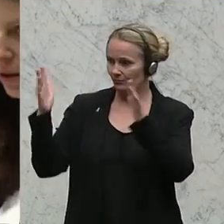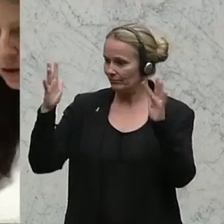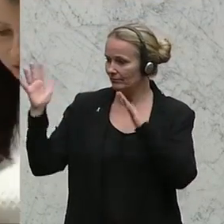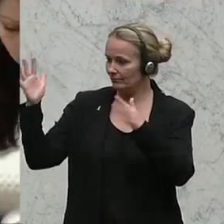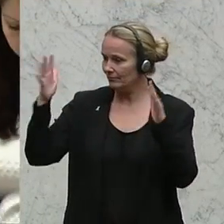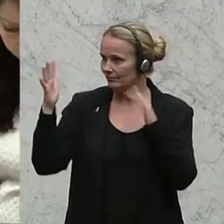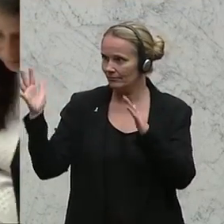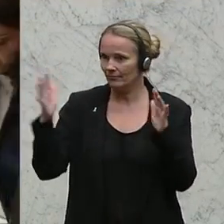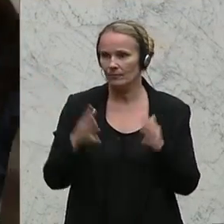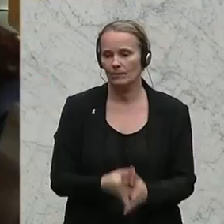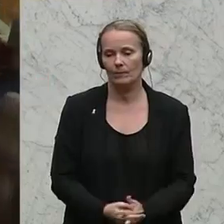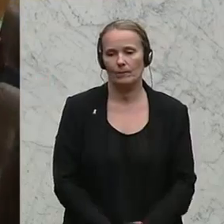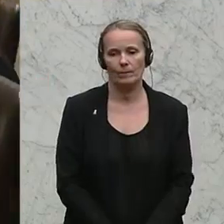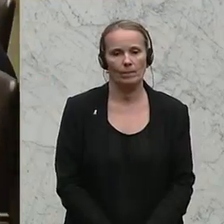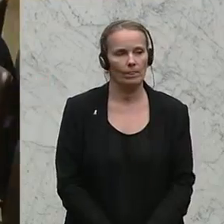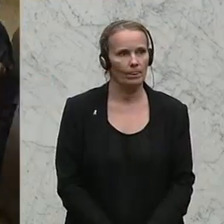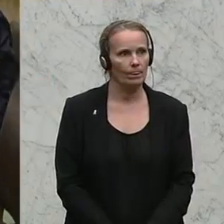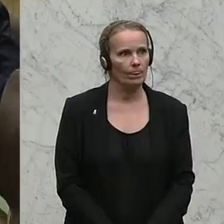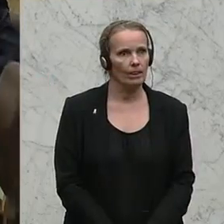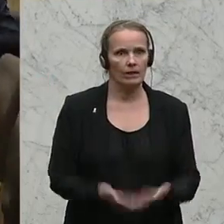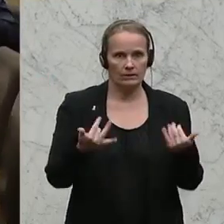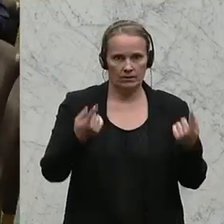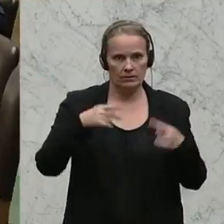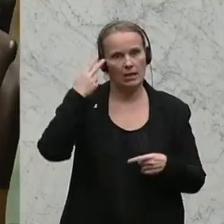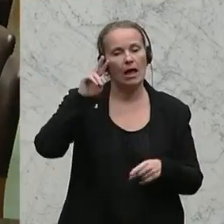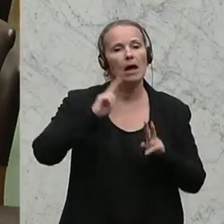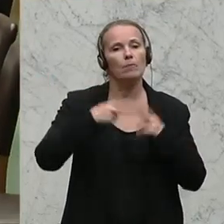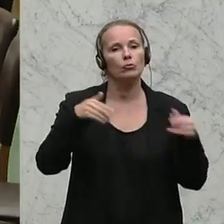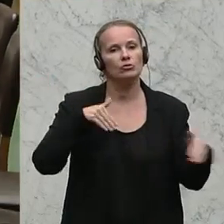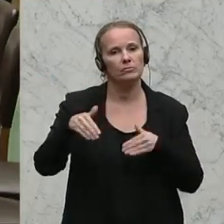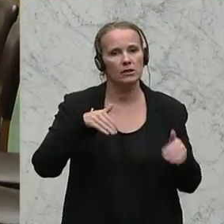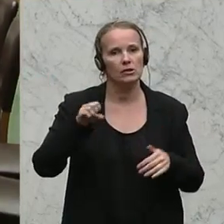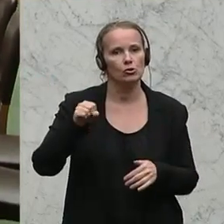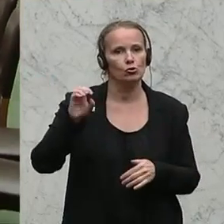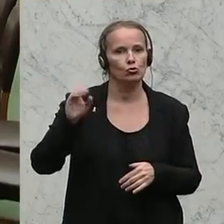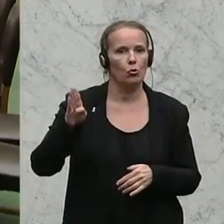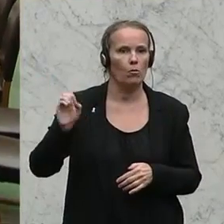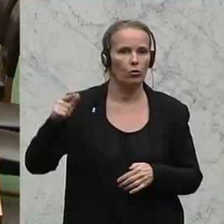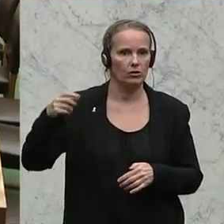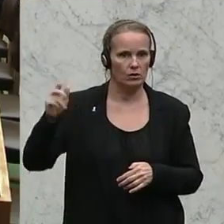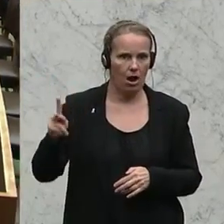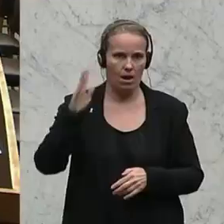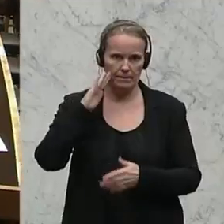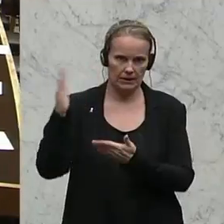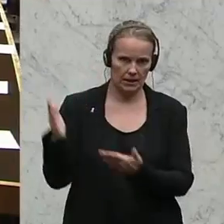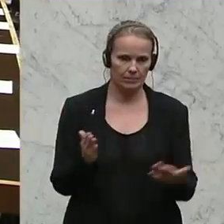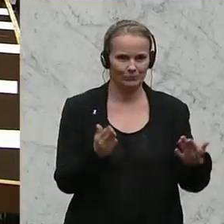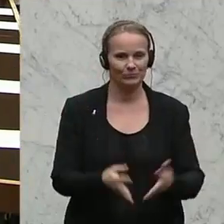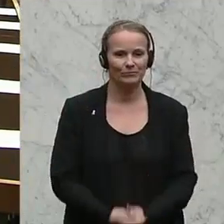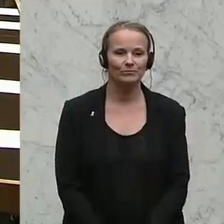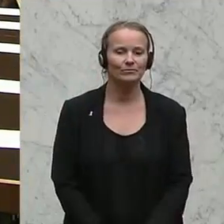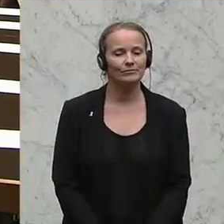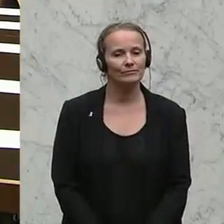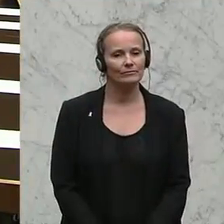Es sei die Politik, die Pflicht der Politik zu handeln, bevor etwas passiere, so Hermann Gahr von der ÖVP. Er hätte sich eine